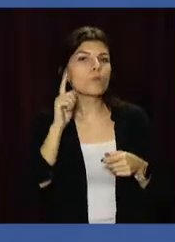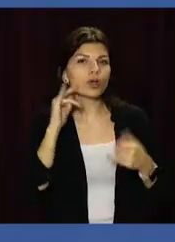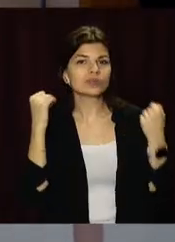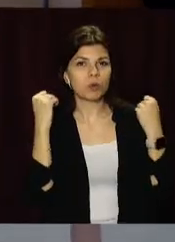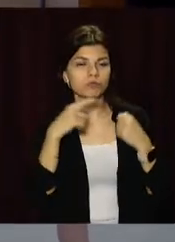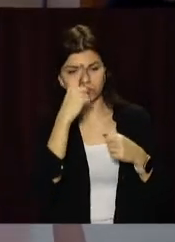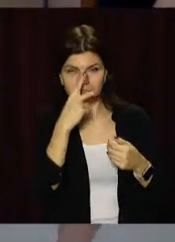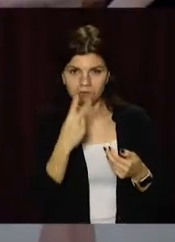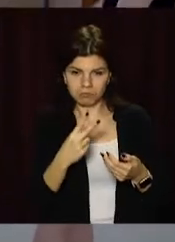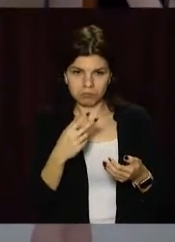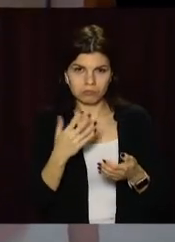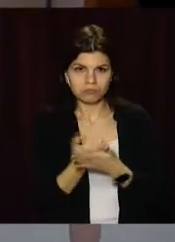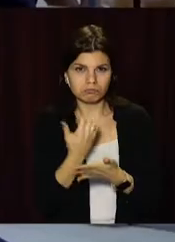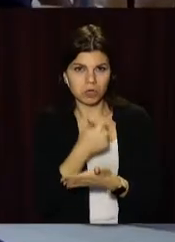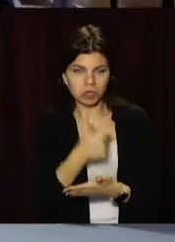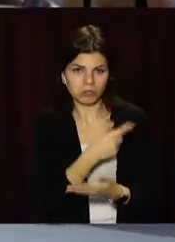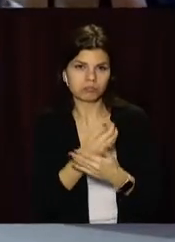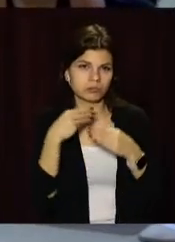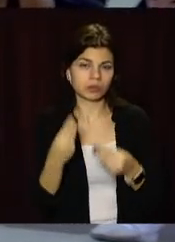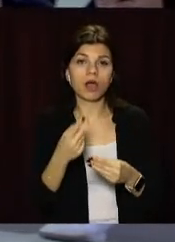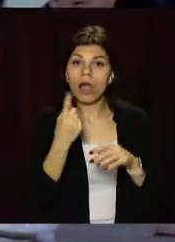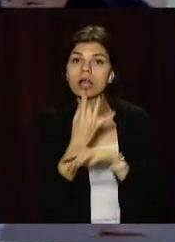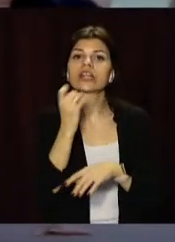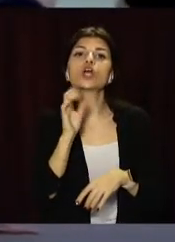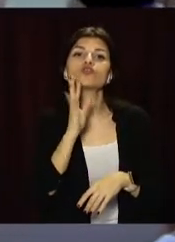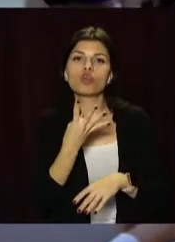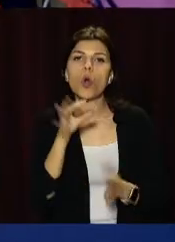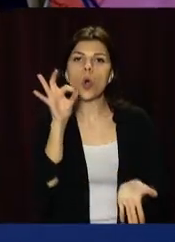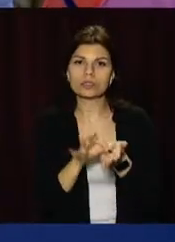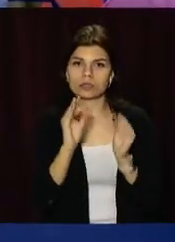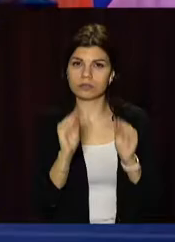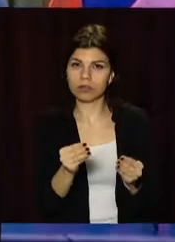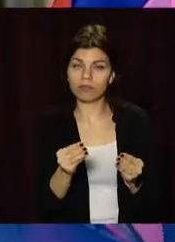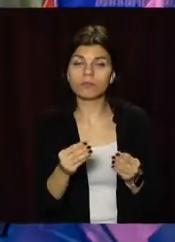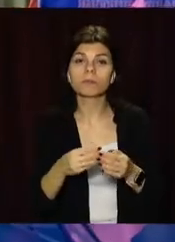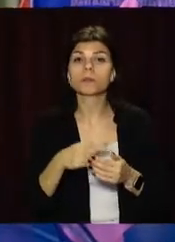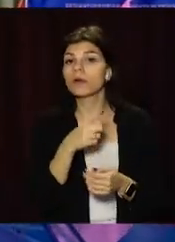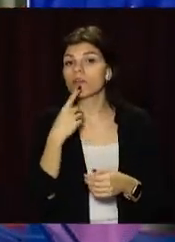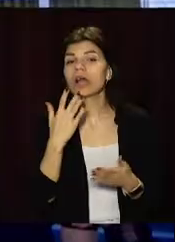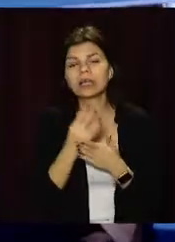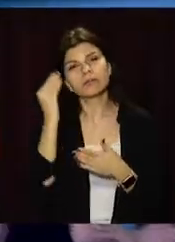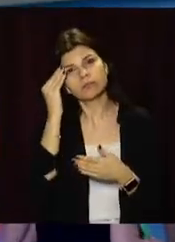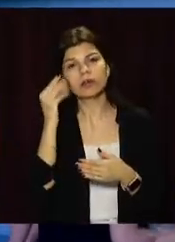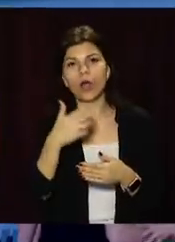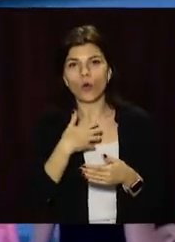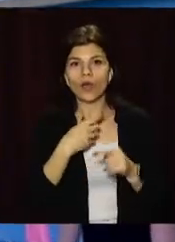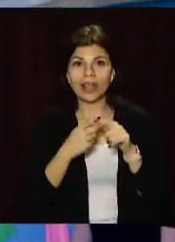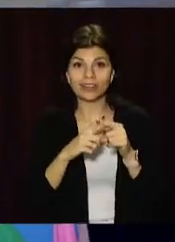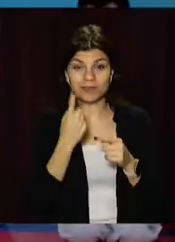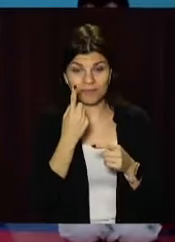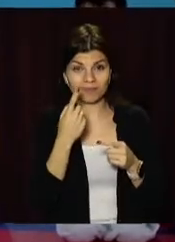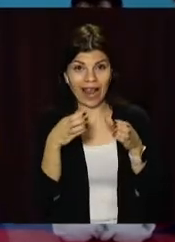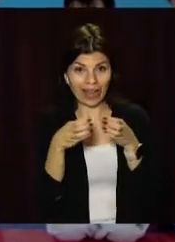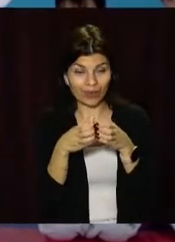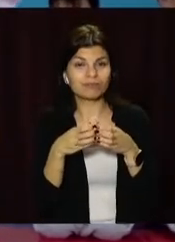та спорту. Роботу спортивних закладів оцінюють раз на 4 роки. Керівництво школи наголошує – мають намір підтвердити цю відзнаку. Тим